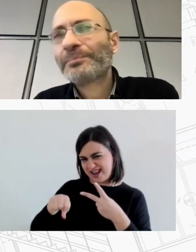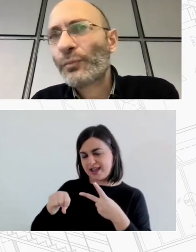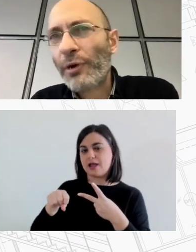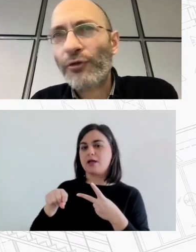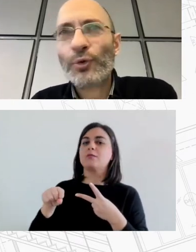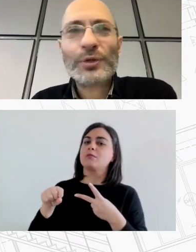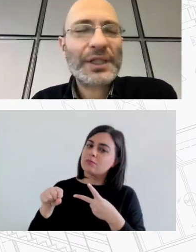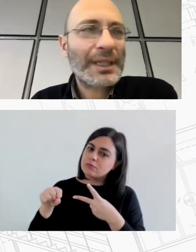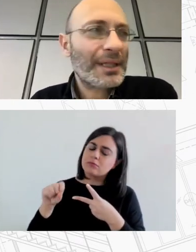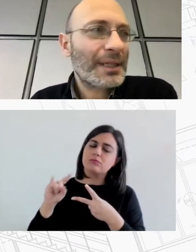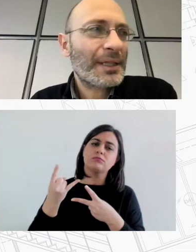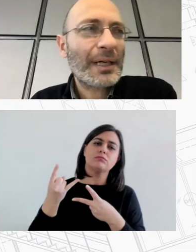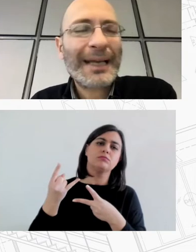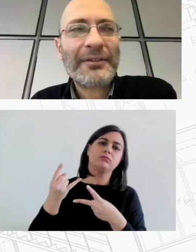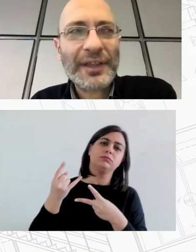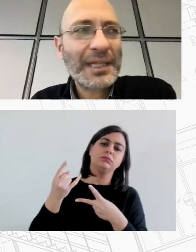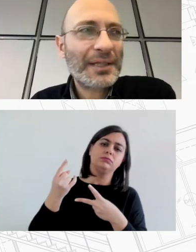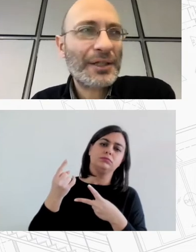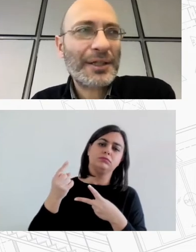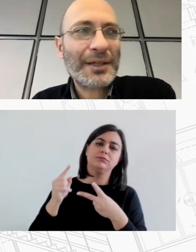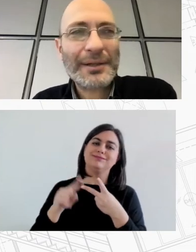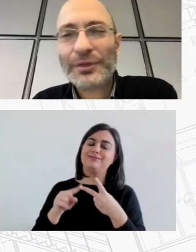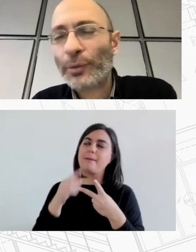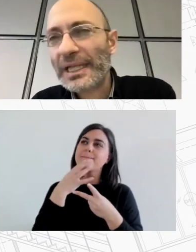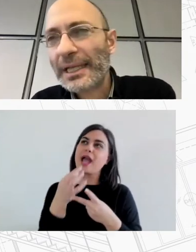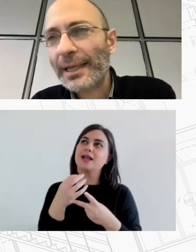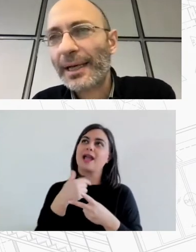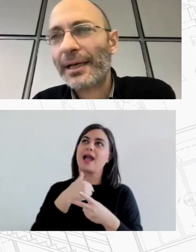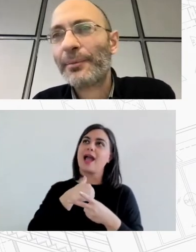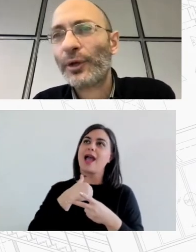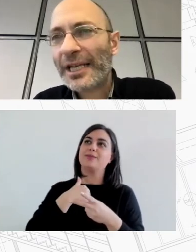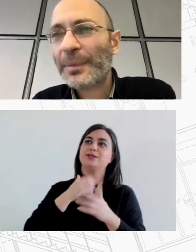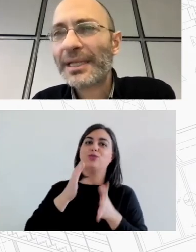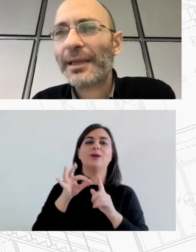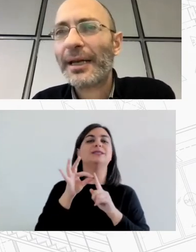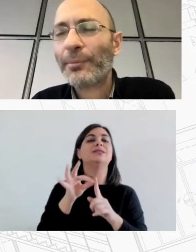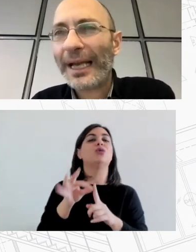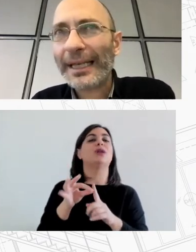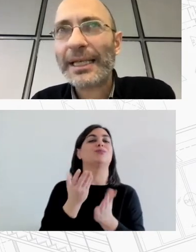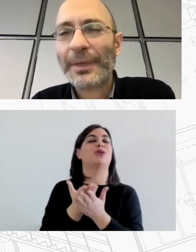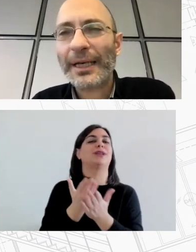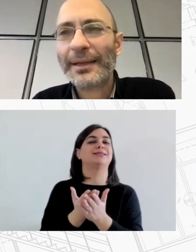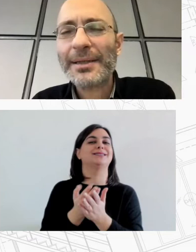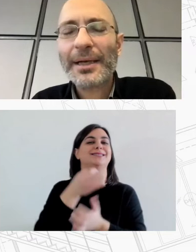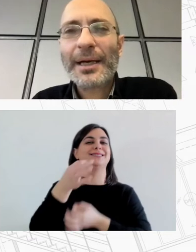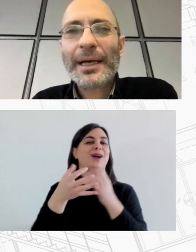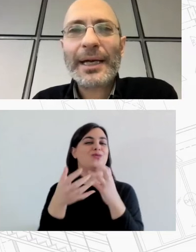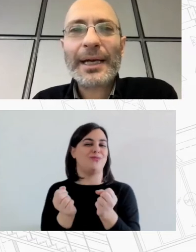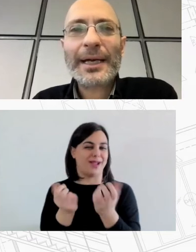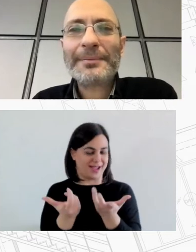που αφορούν στις κατευθύνσεις στις οποίες κινήθηκαν οι προτάσεις μας, εκεί δηλαδή που κατέληξε η μελέτη.